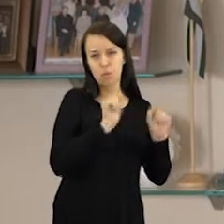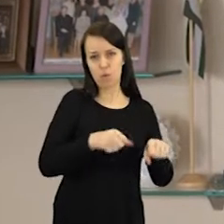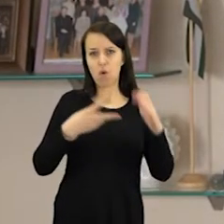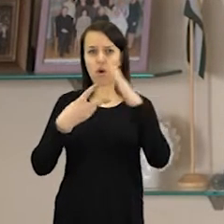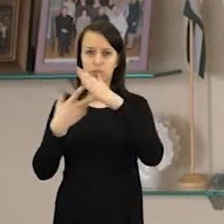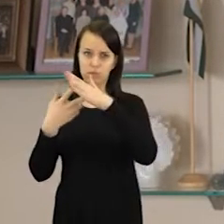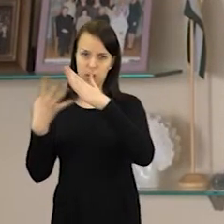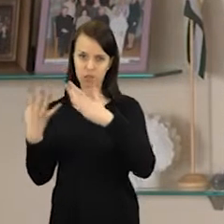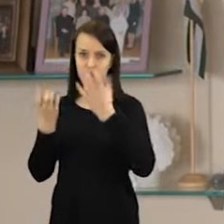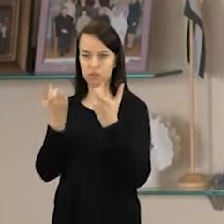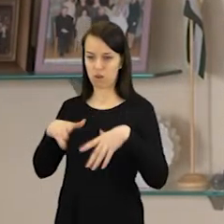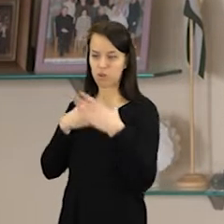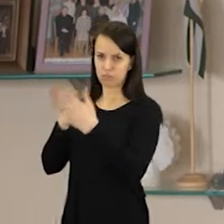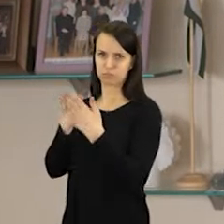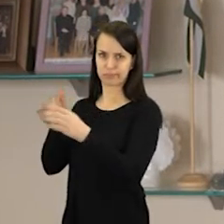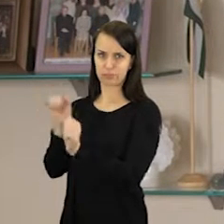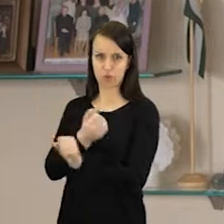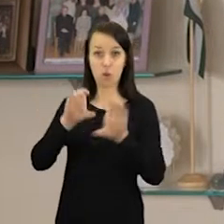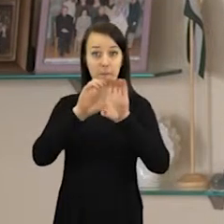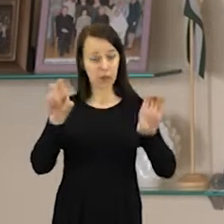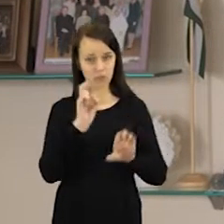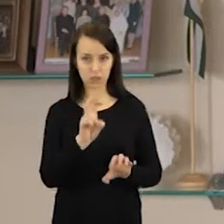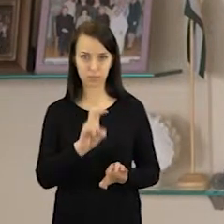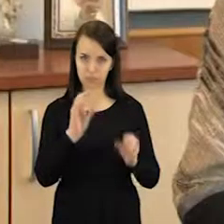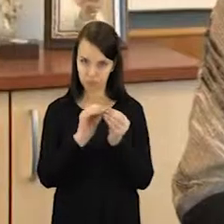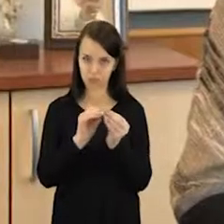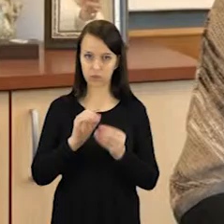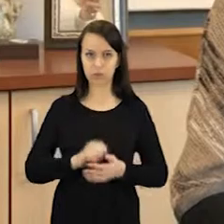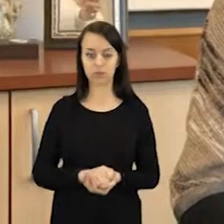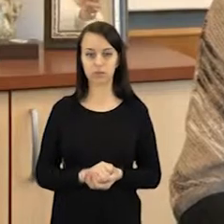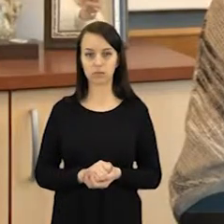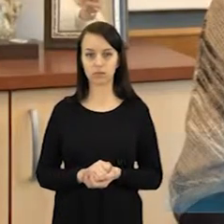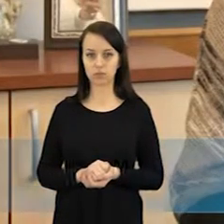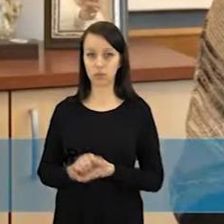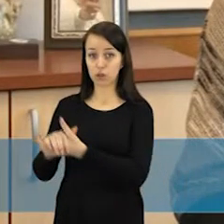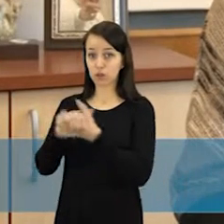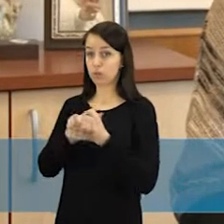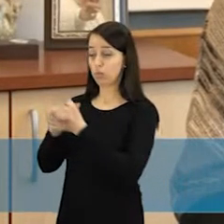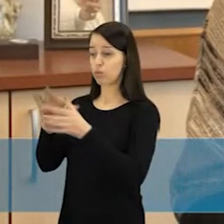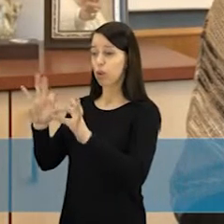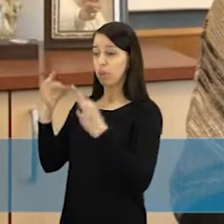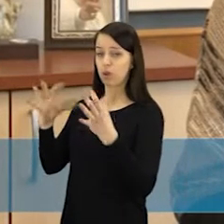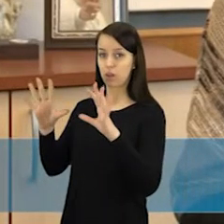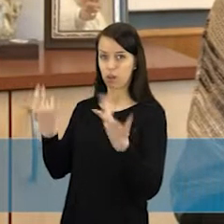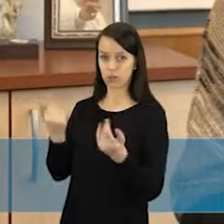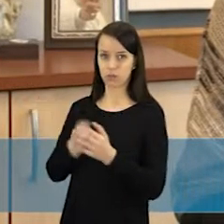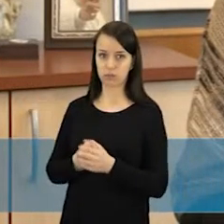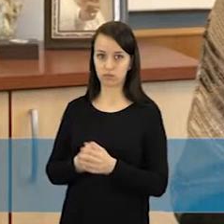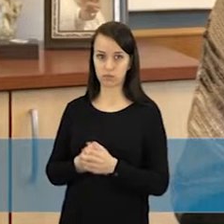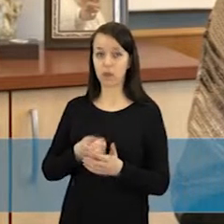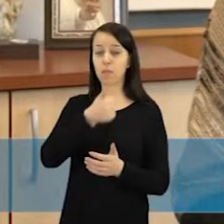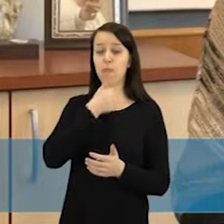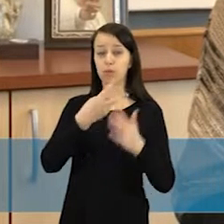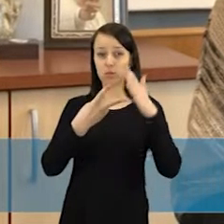vyresnės klasės tegul išlaiko savivaldybėje, bet po tuo pačiu stogu. Tiesiog jie pasiūlė palikti toms